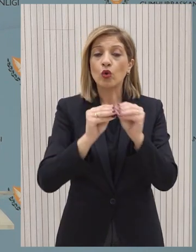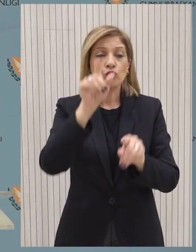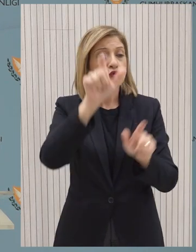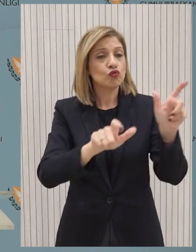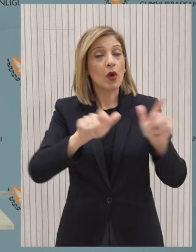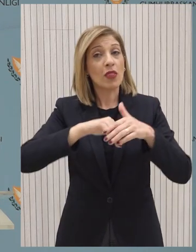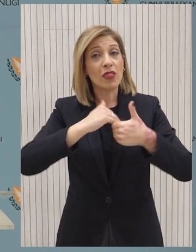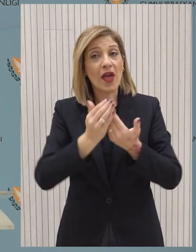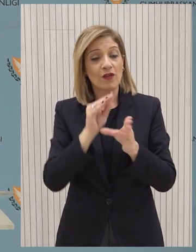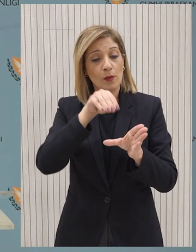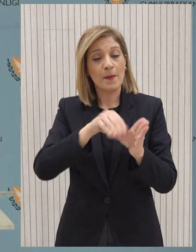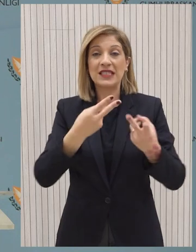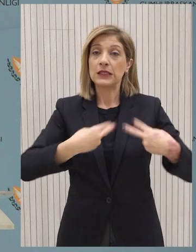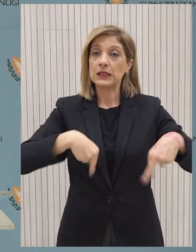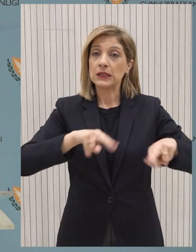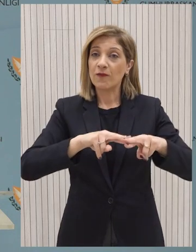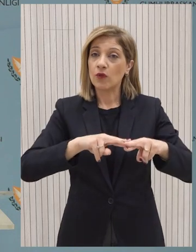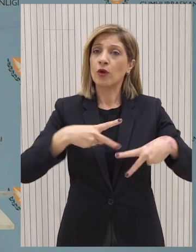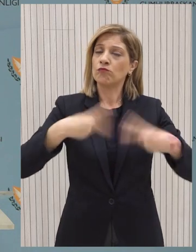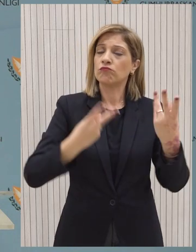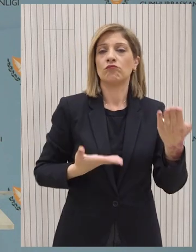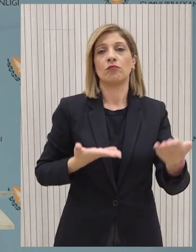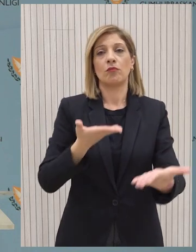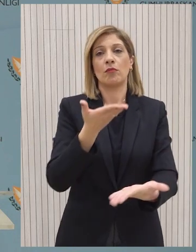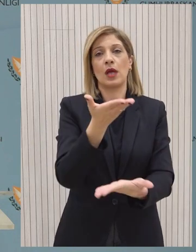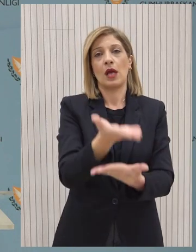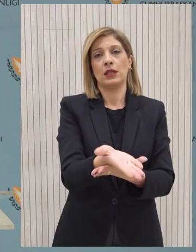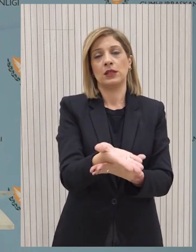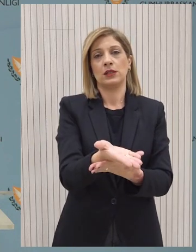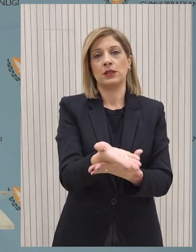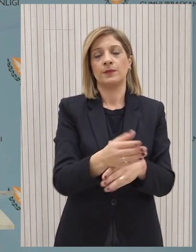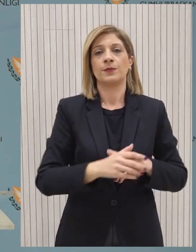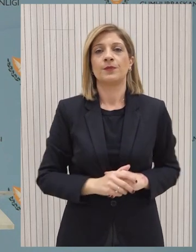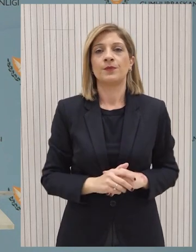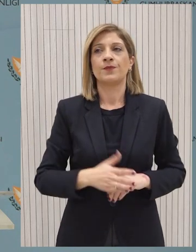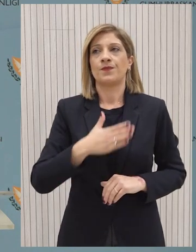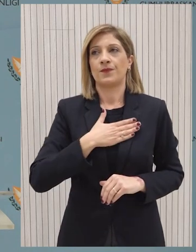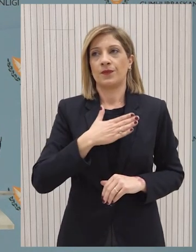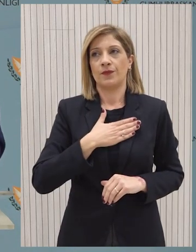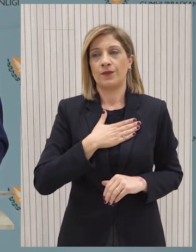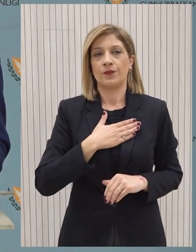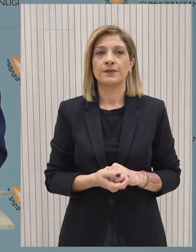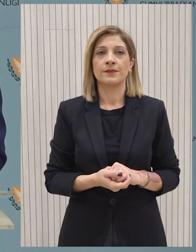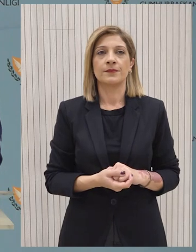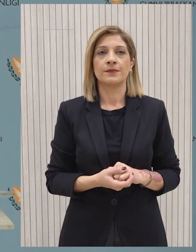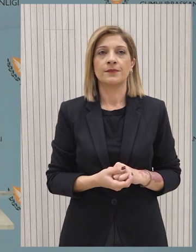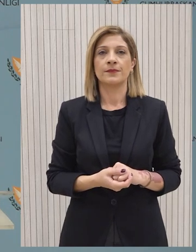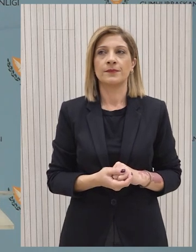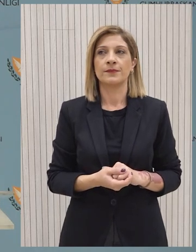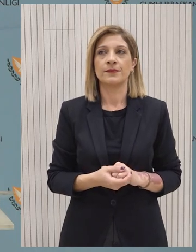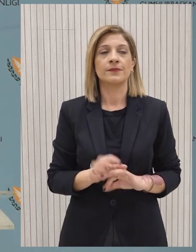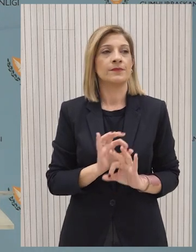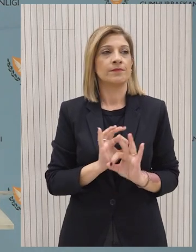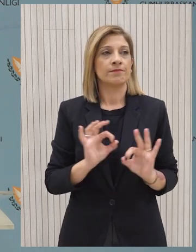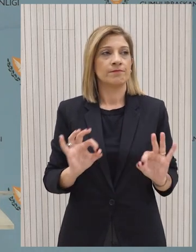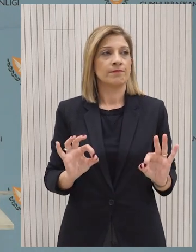μας που ενδιαφέρονται να συμβάλλουν στο έργο αυτών των οργανισμών να εκδηλώσουν ενδιαφέρον. Ευχαριστώ. Για το